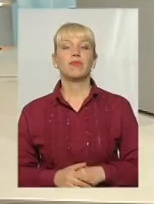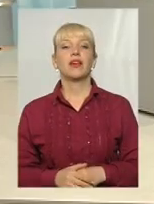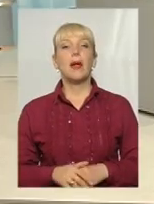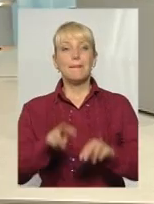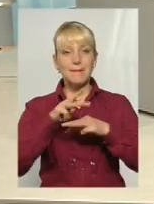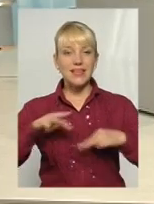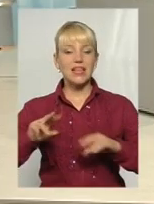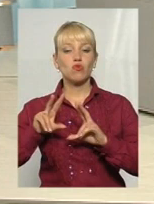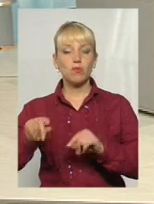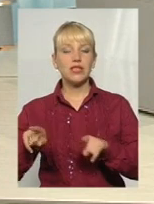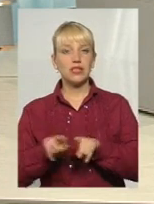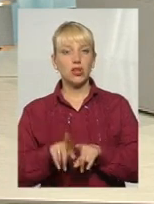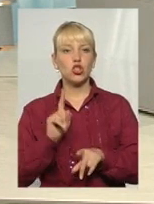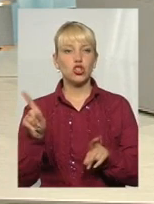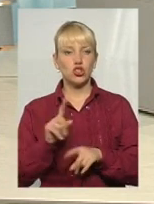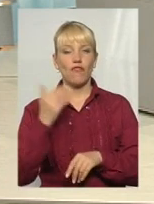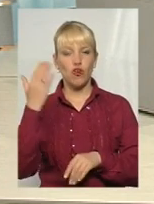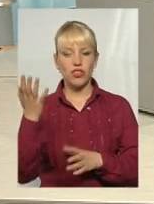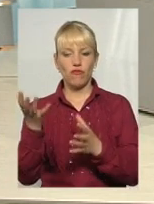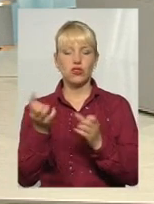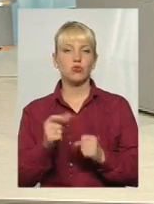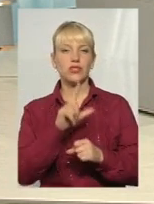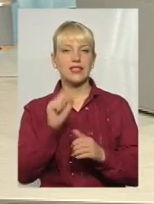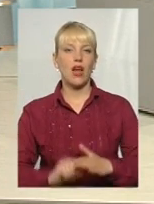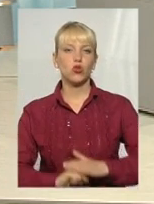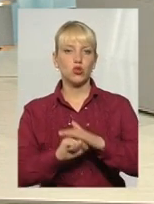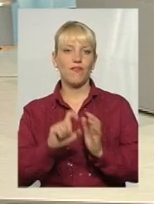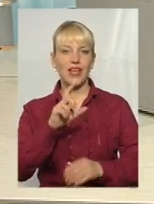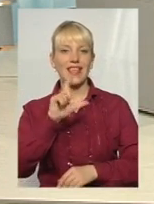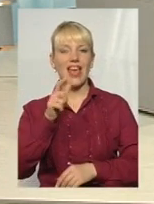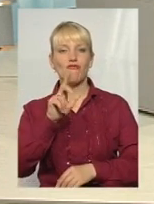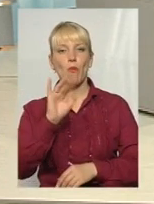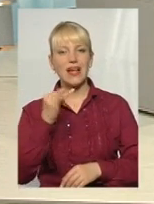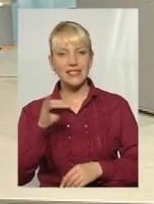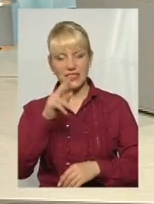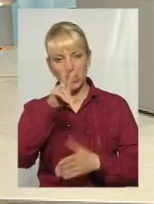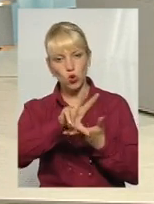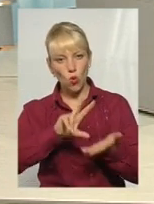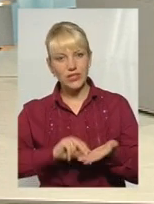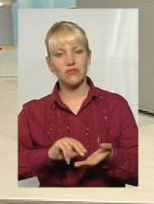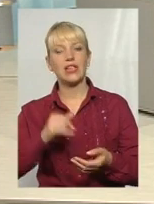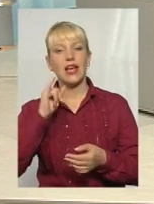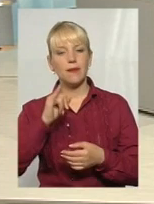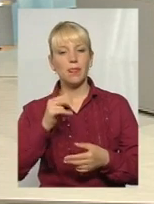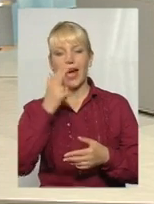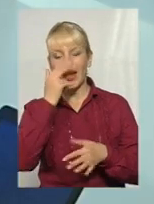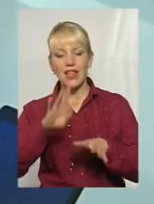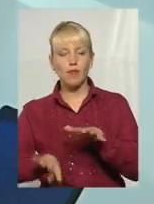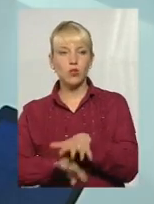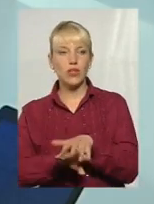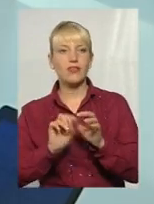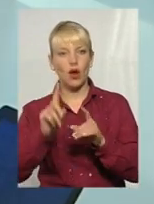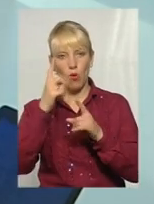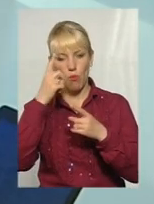обіцяє таким чином, що вони візьмуть за основу європейський досвід і адаптований, от як в пояснювальній записці